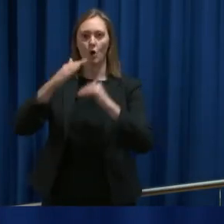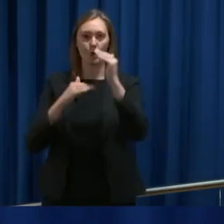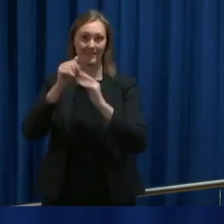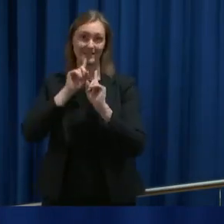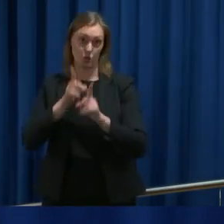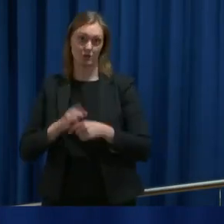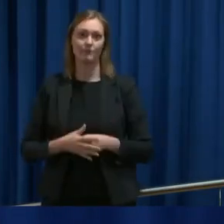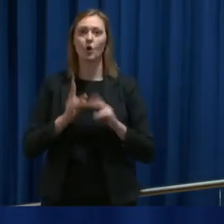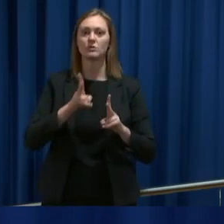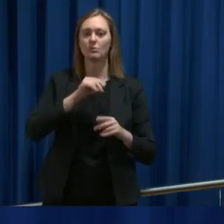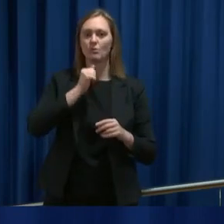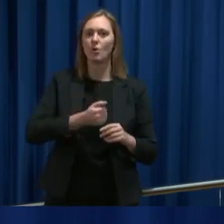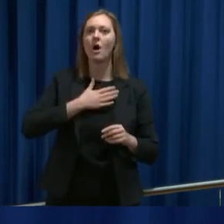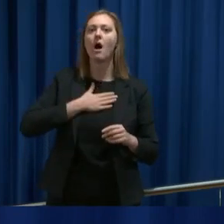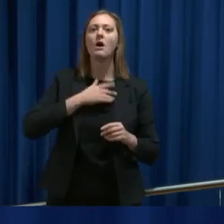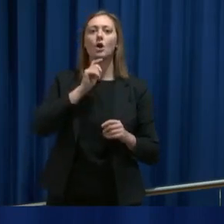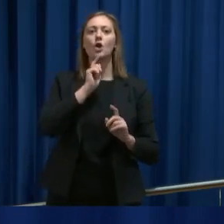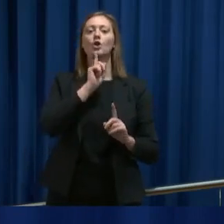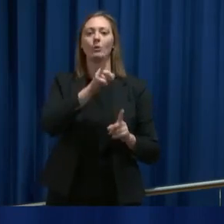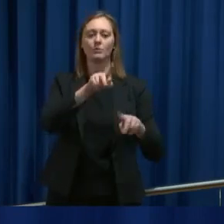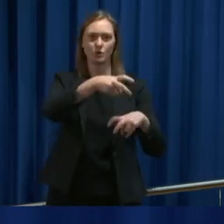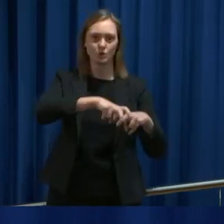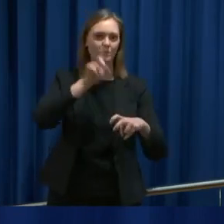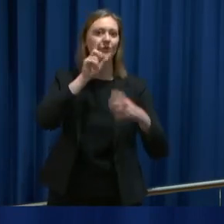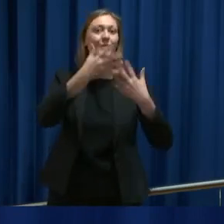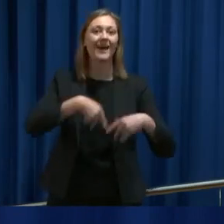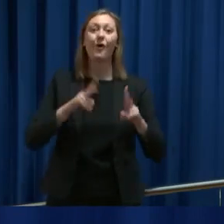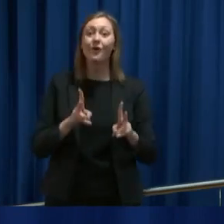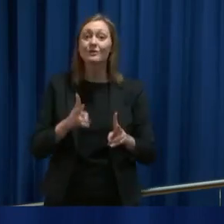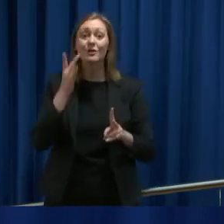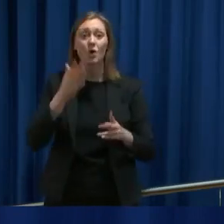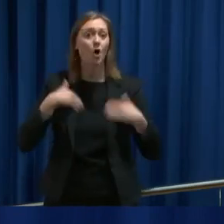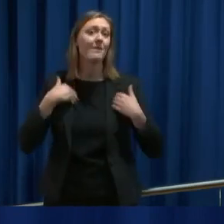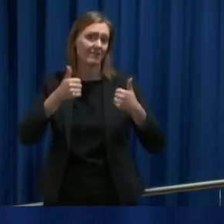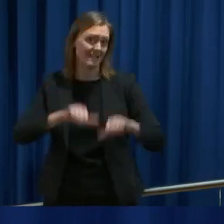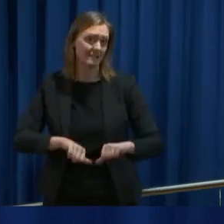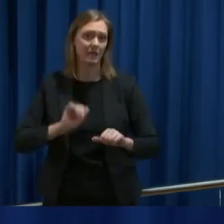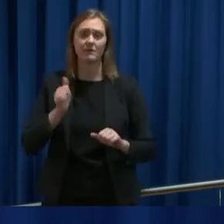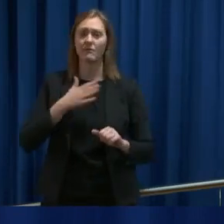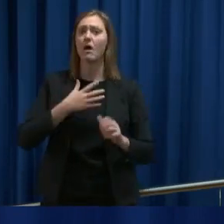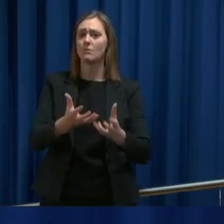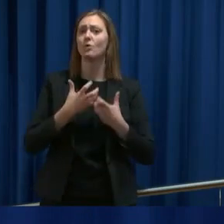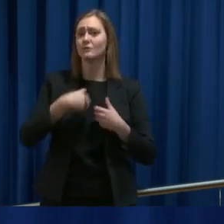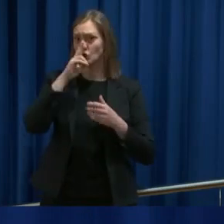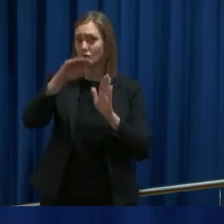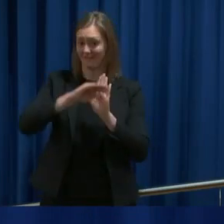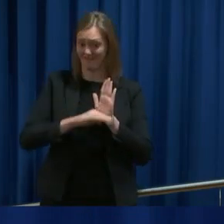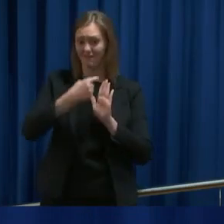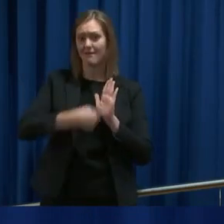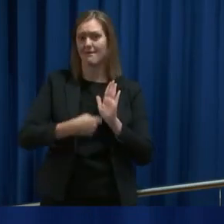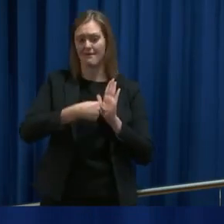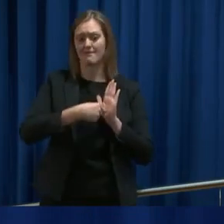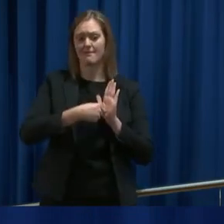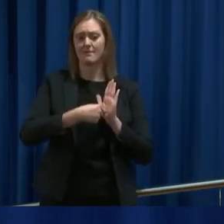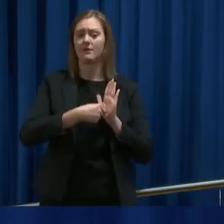må altså ha domstoler som faktisk fungerer, også i en krisesituasjon. Derfor er det behov for nye regler, som blant annet dreier seg